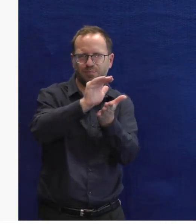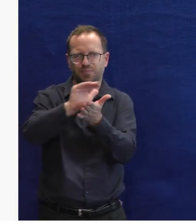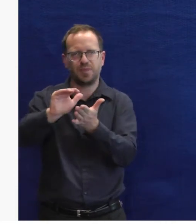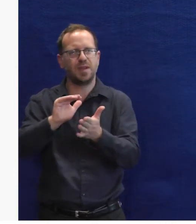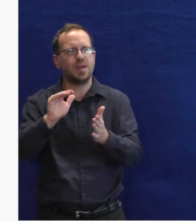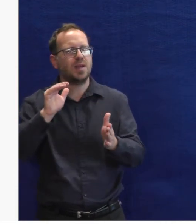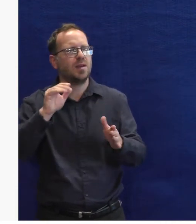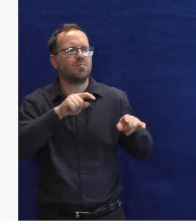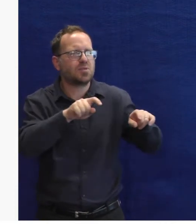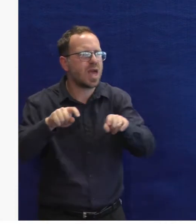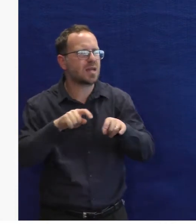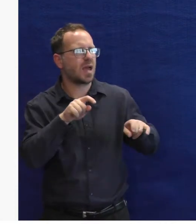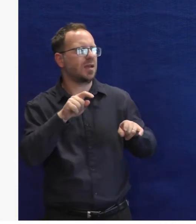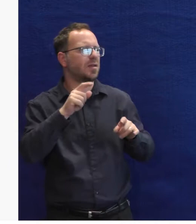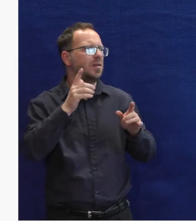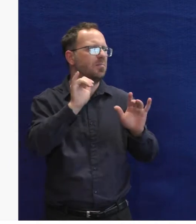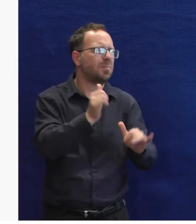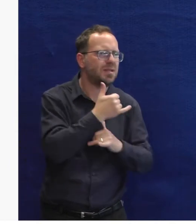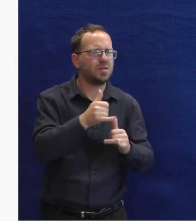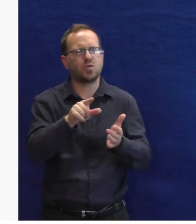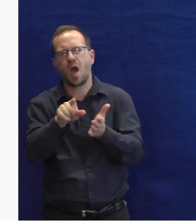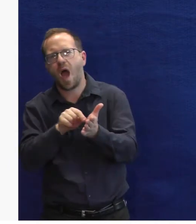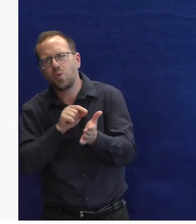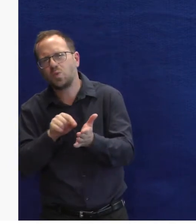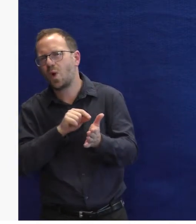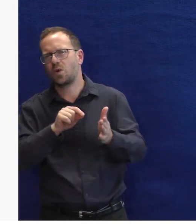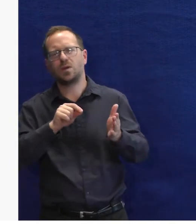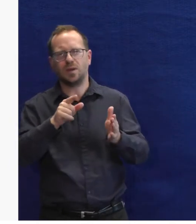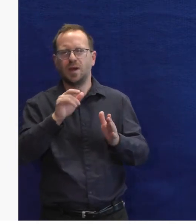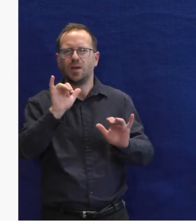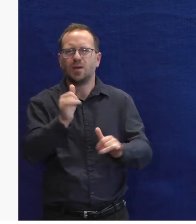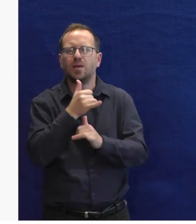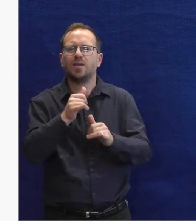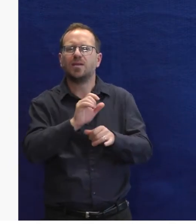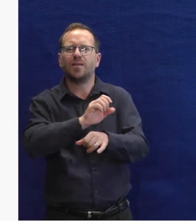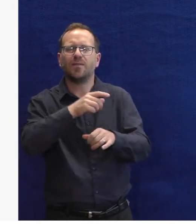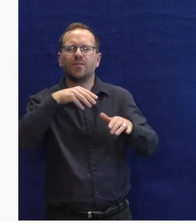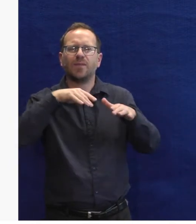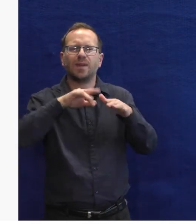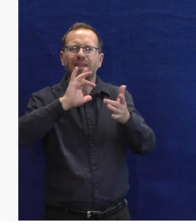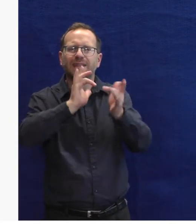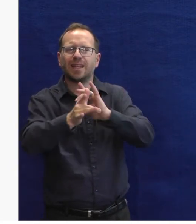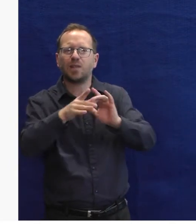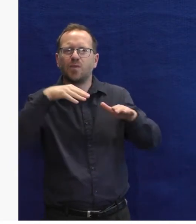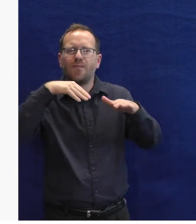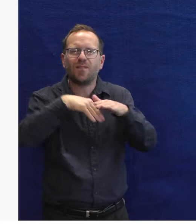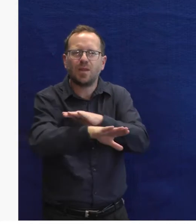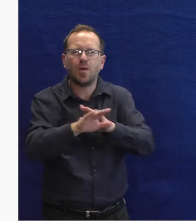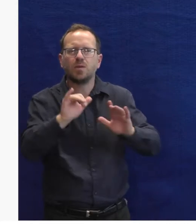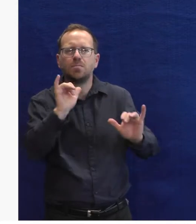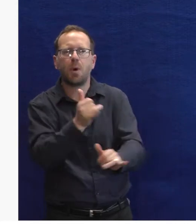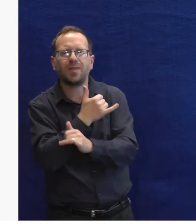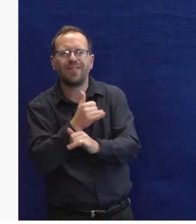A podařilo se. Takže při příkazu přehraj jakoukoliv písničku nebo autora, dokážeme spustit aplikaci Spotify